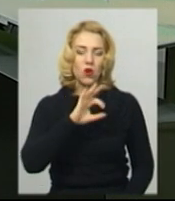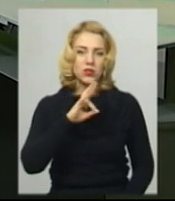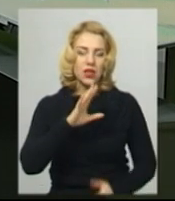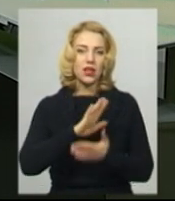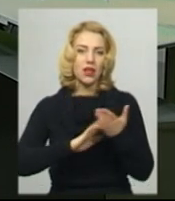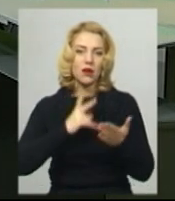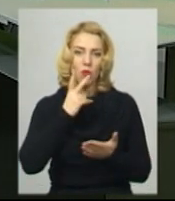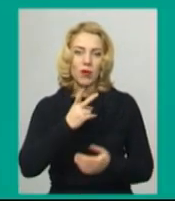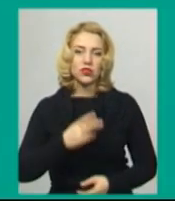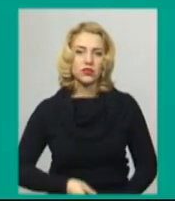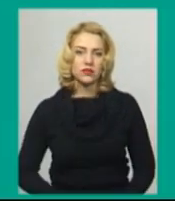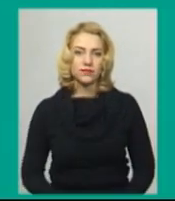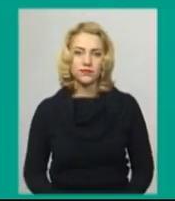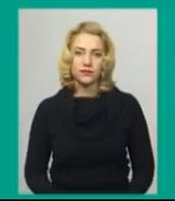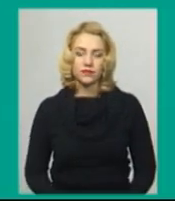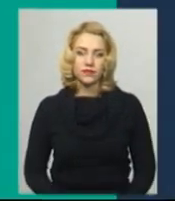ви побачите.